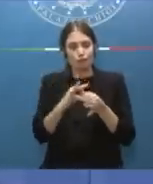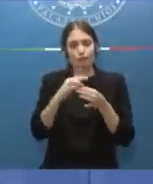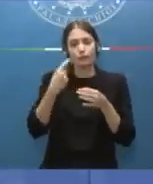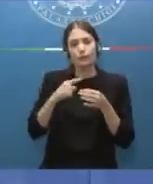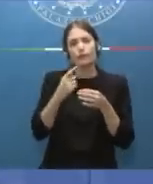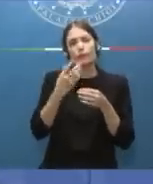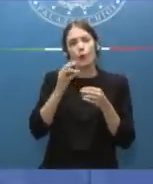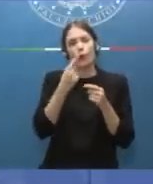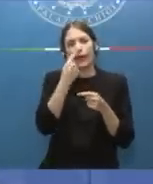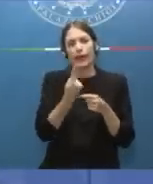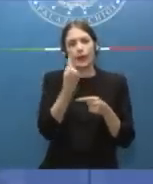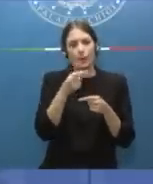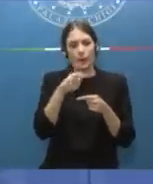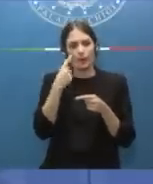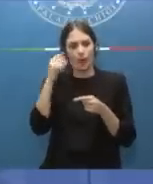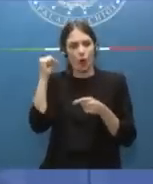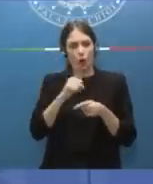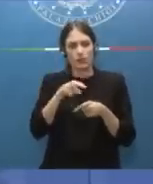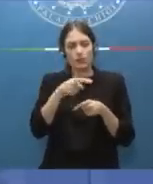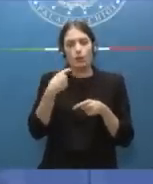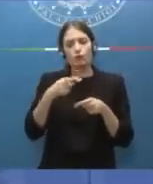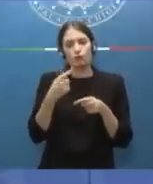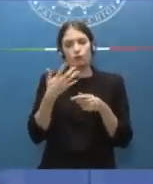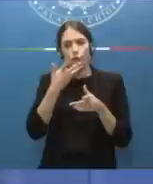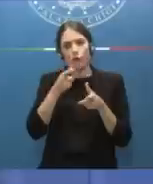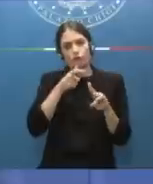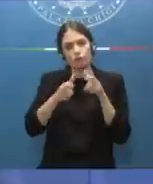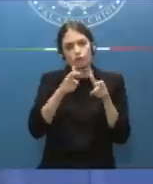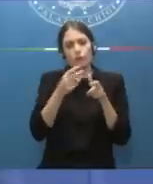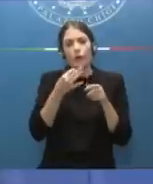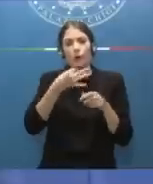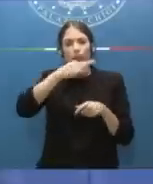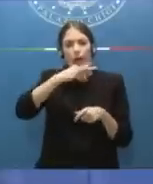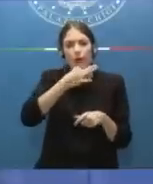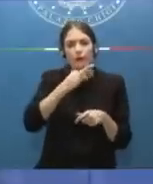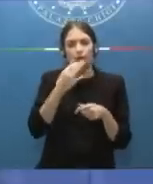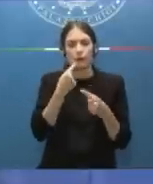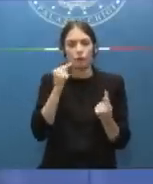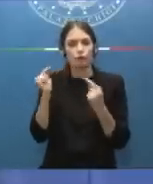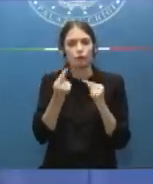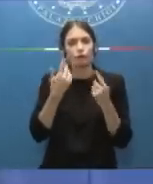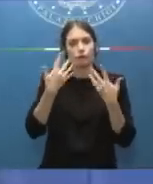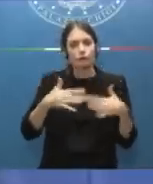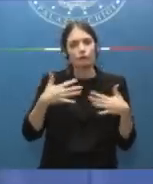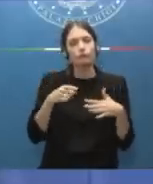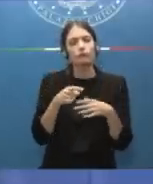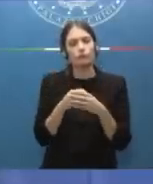insomma da finire nel famoso dibattito sulle trattative, nei papelli della